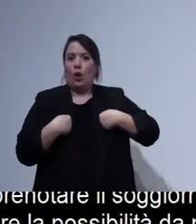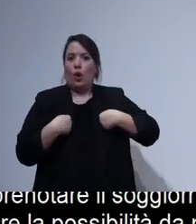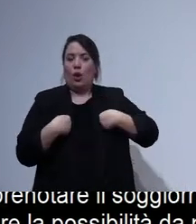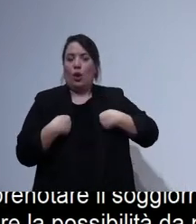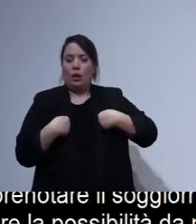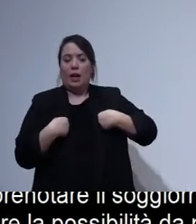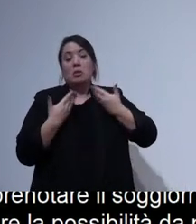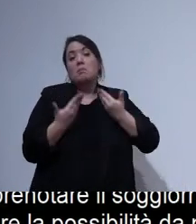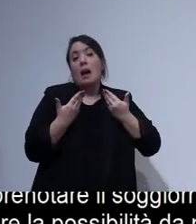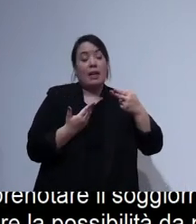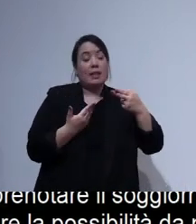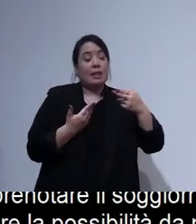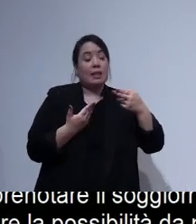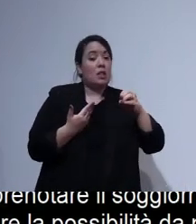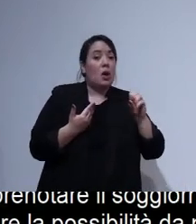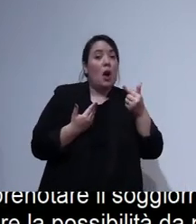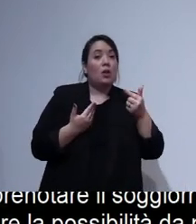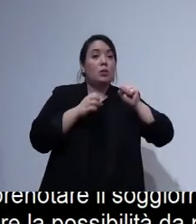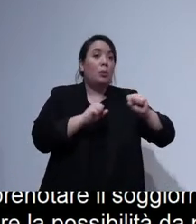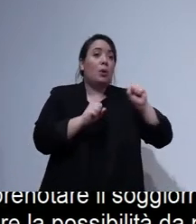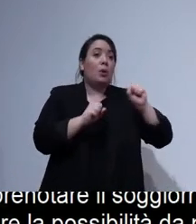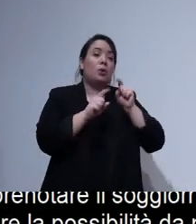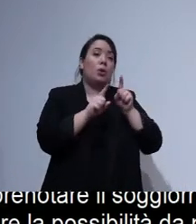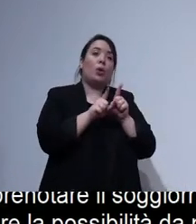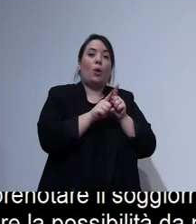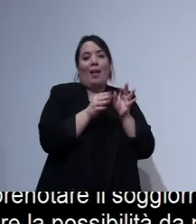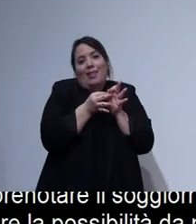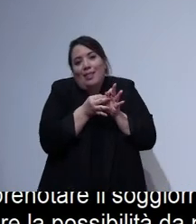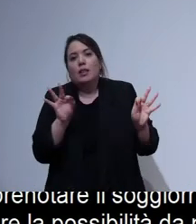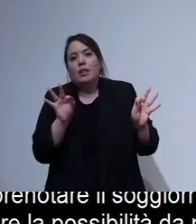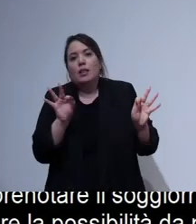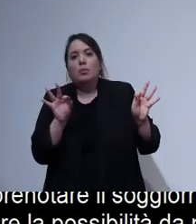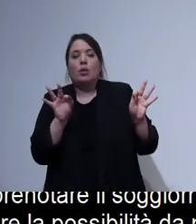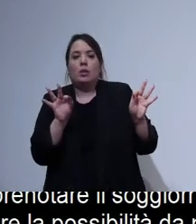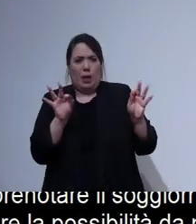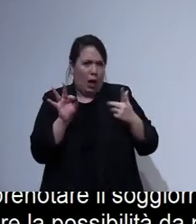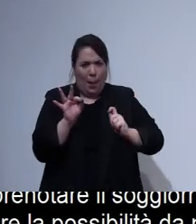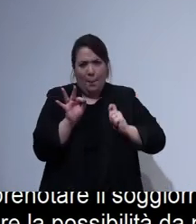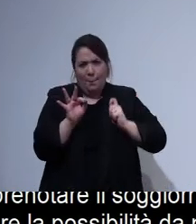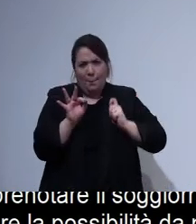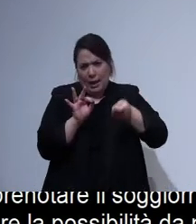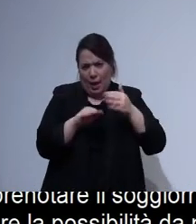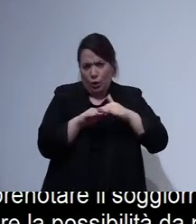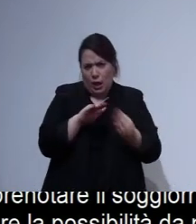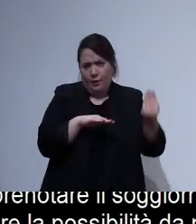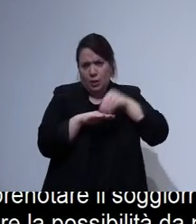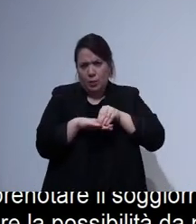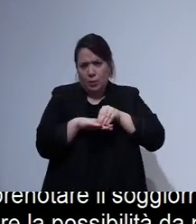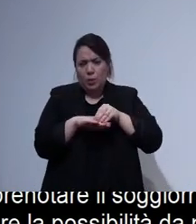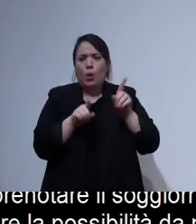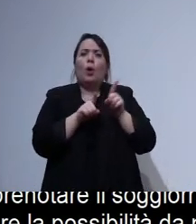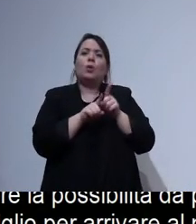degli host che si si rendono disponibile anche diciamo a pagamento con un servizio in più di venire incontro